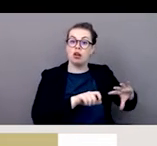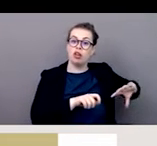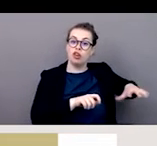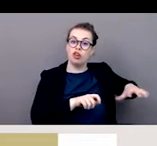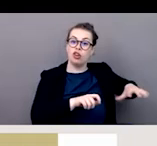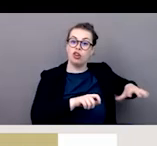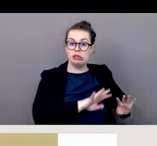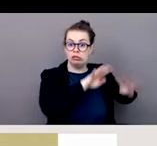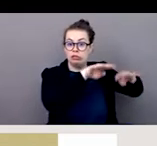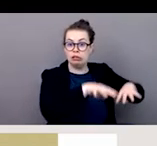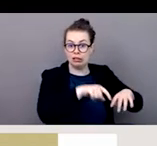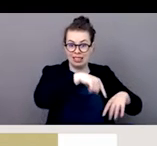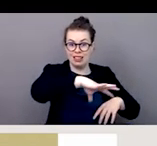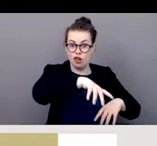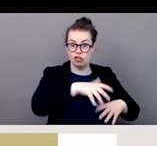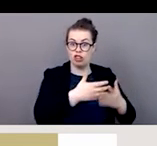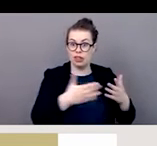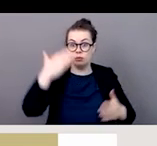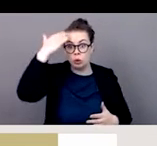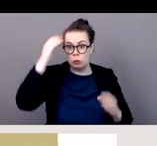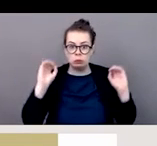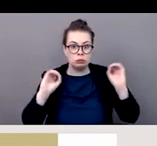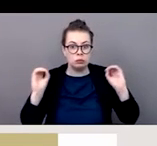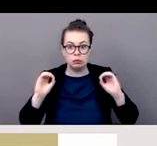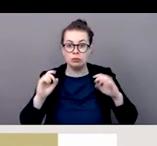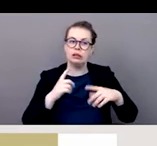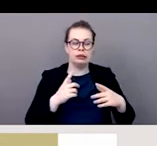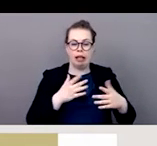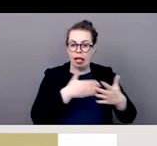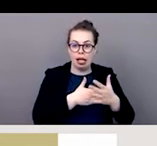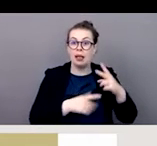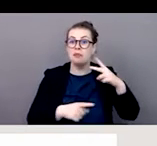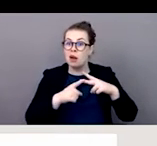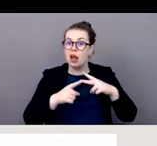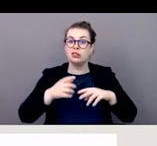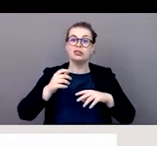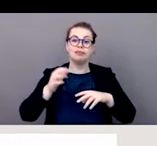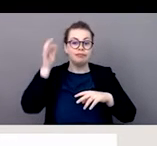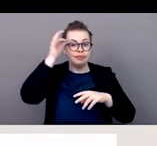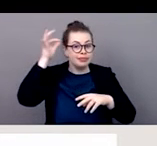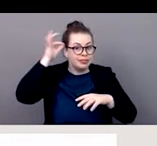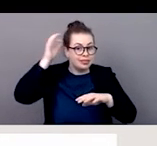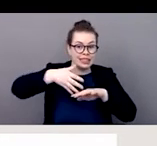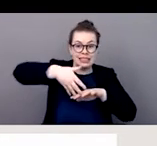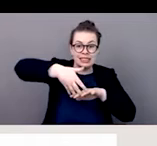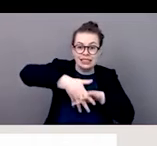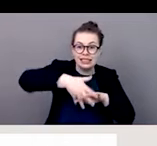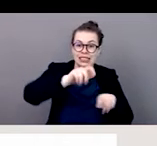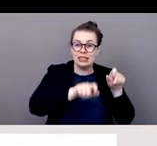travailleurs migrants aussi bien que les indigènes et